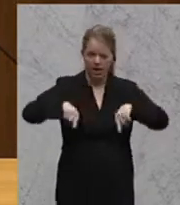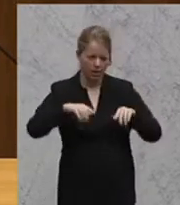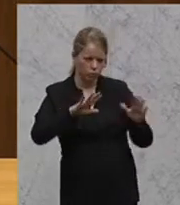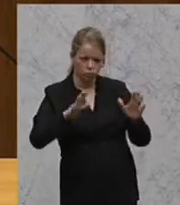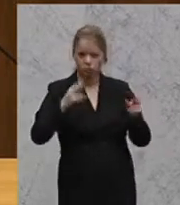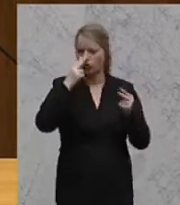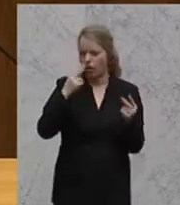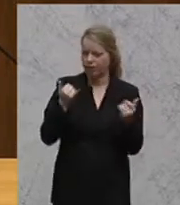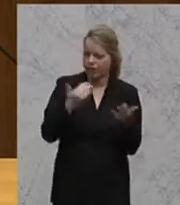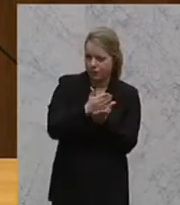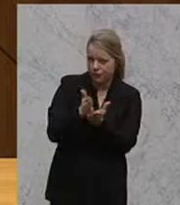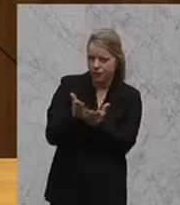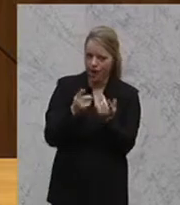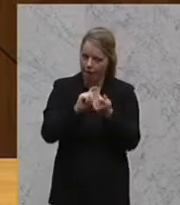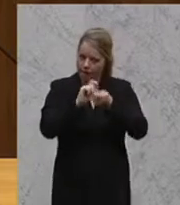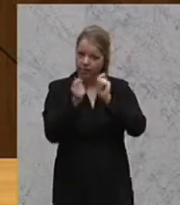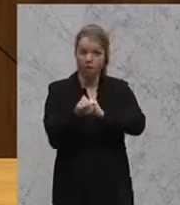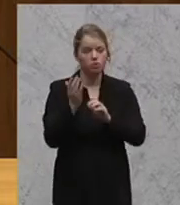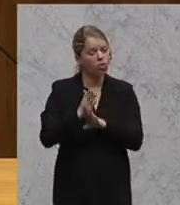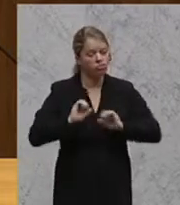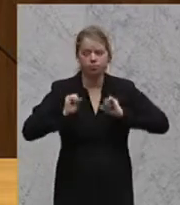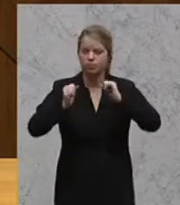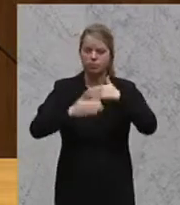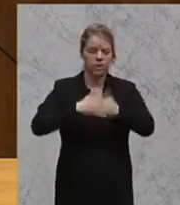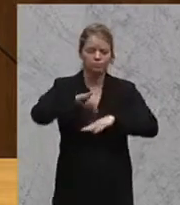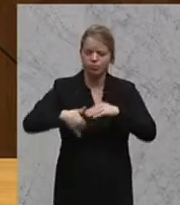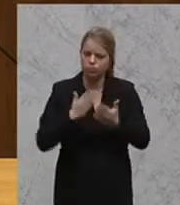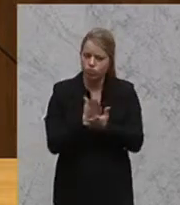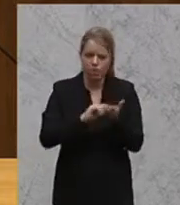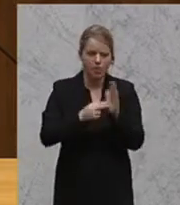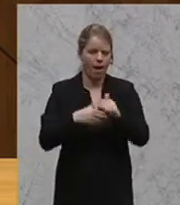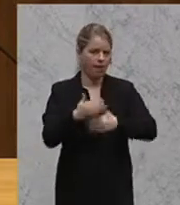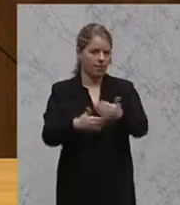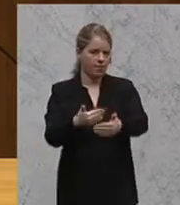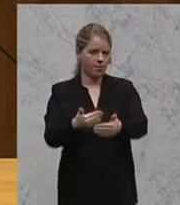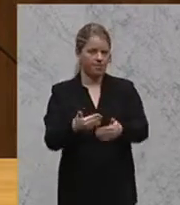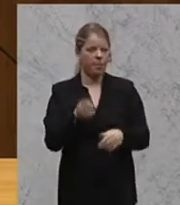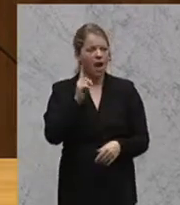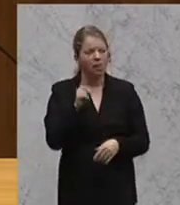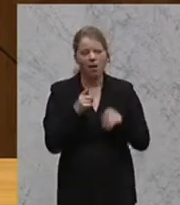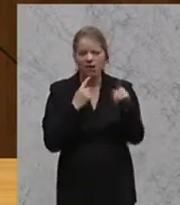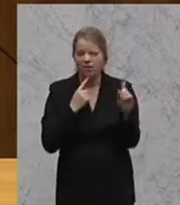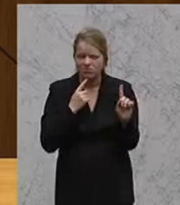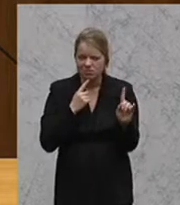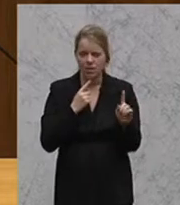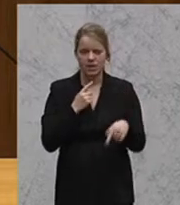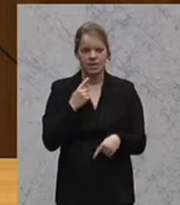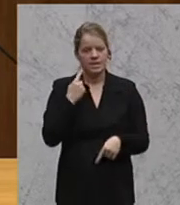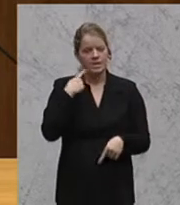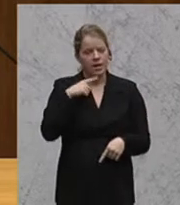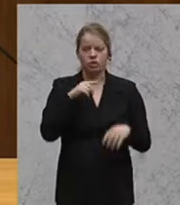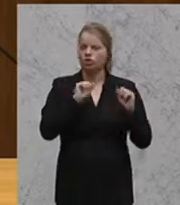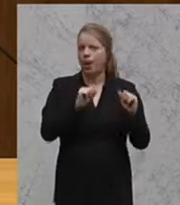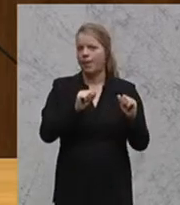abgeändert werden muss. Hier sind aber auch entsprechende Initiativen und Umsetzungen geplant. Was aber absolut nicht zulässig ist, und das tun die NEOS seitdem es es gibt,